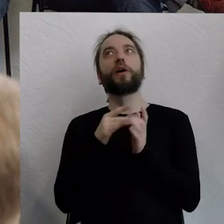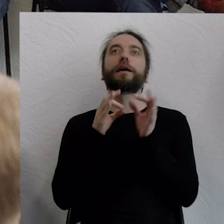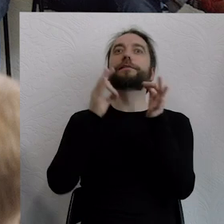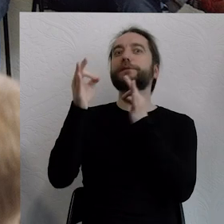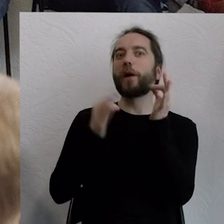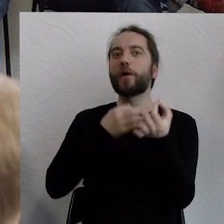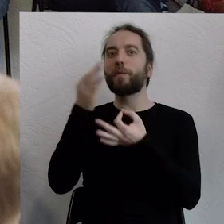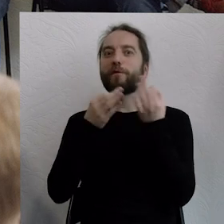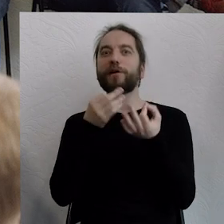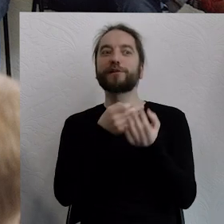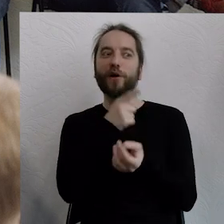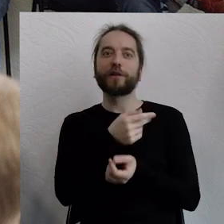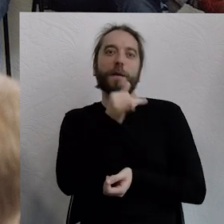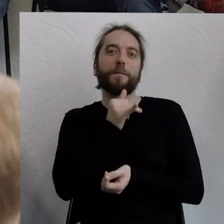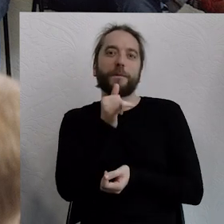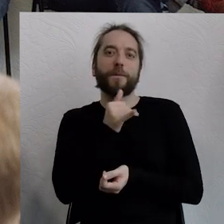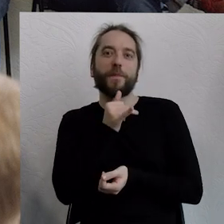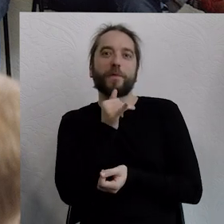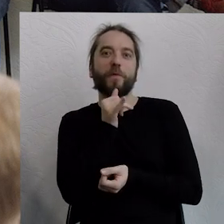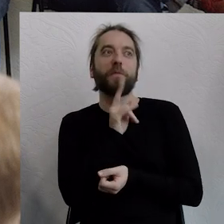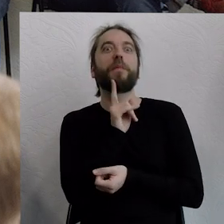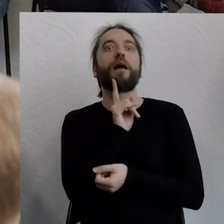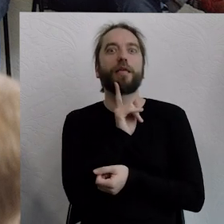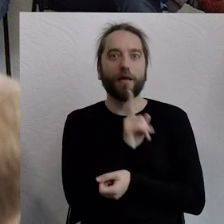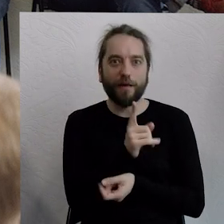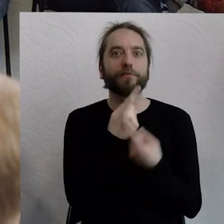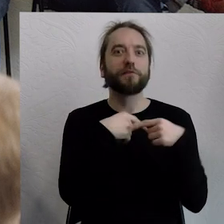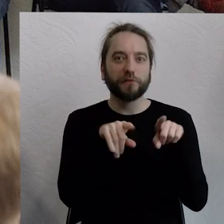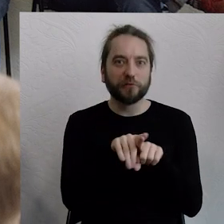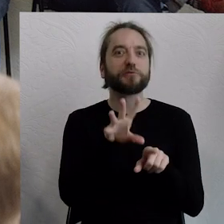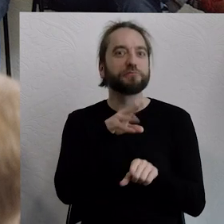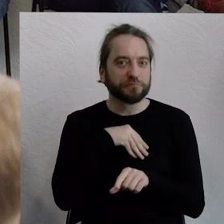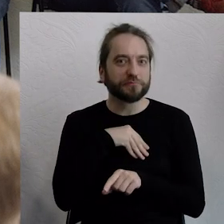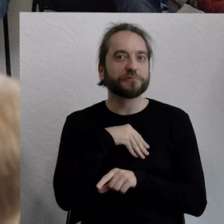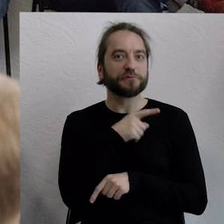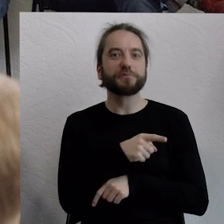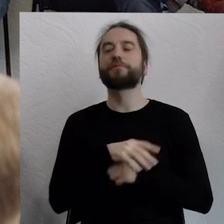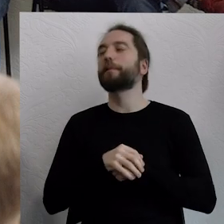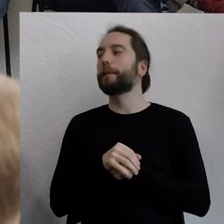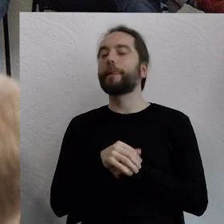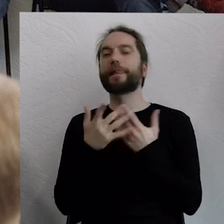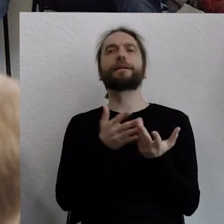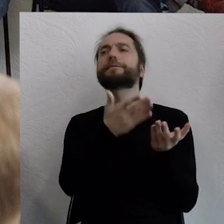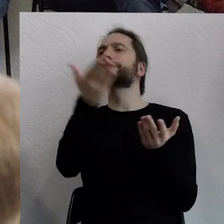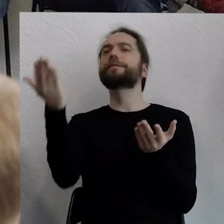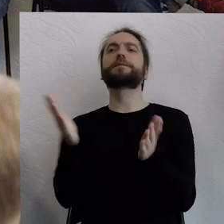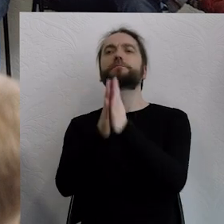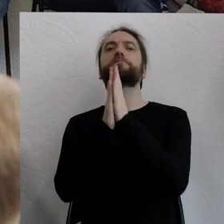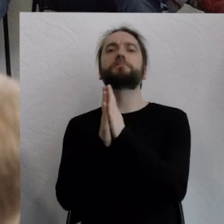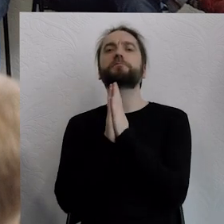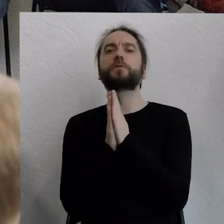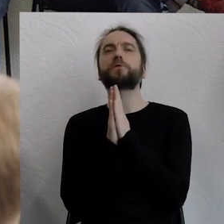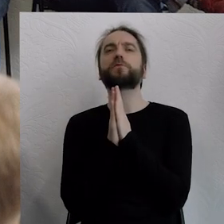staramy się tam pobyć, ale teraz mam do Was pytanie drugie, i też bym prosił o takie w miarę